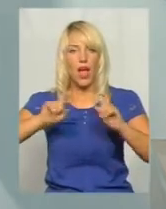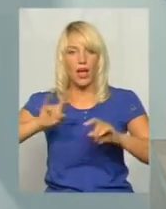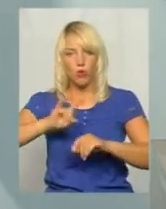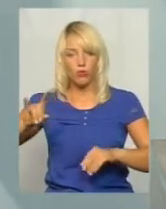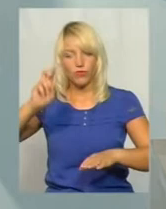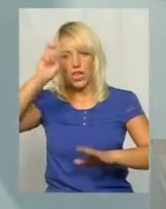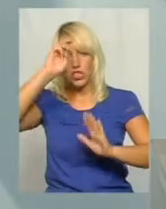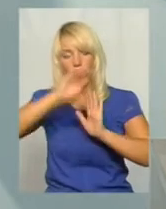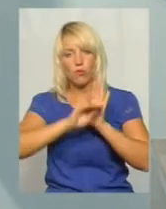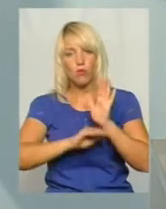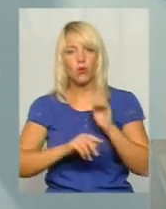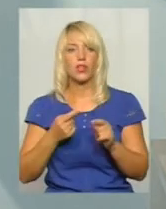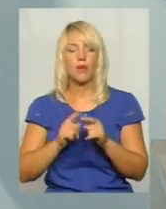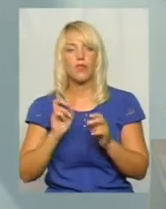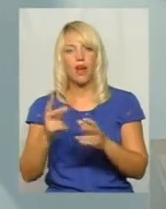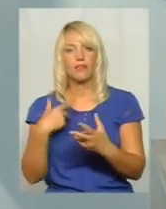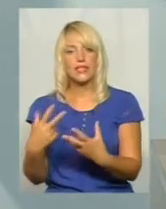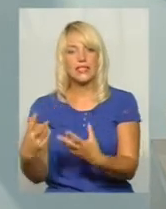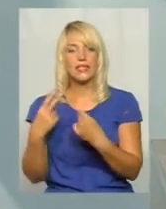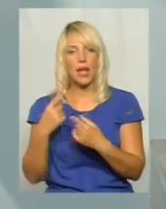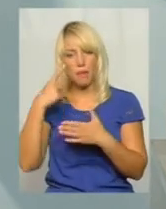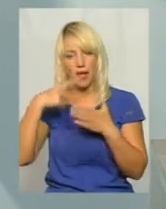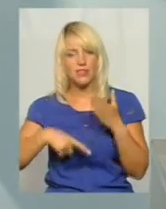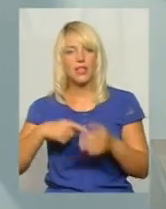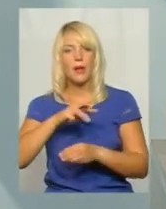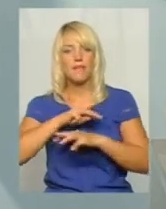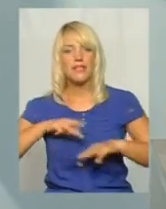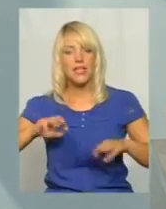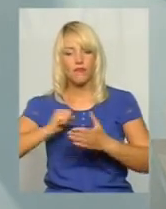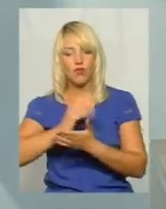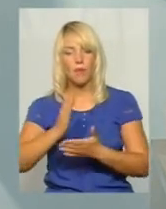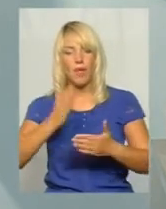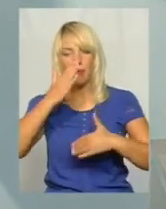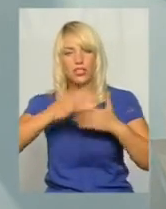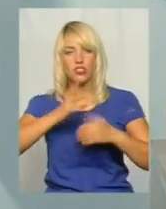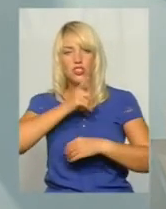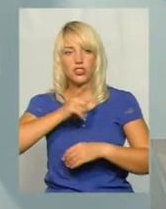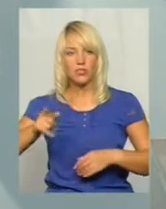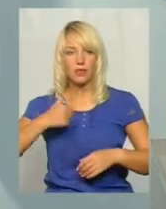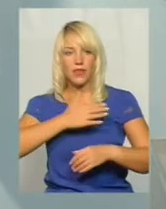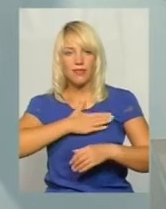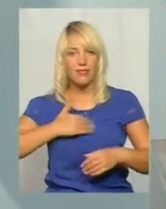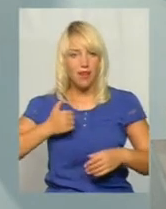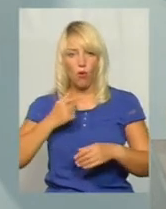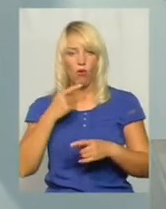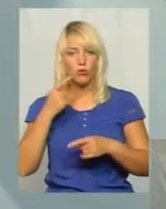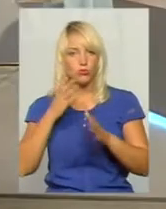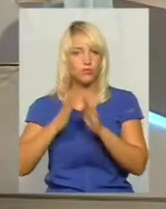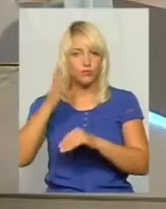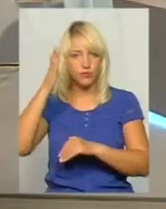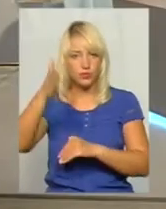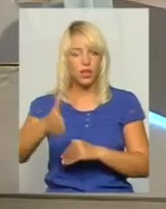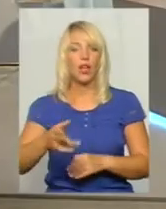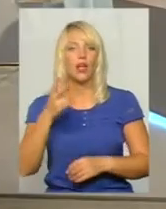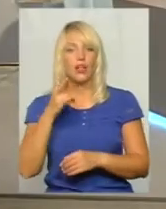програму. І так, як нас запевнили в Міністерстві інфраструктури, що найближчим часом я не хочу наврочити і не хочу говорити